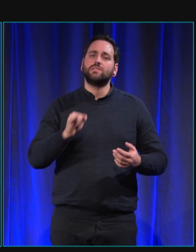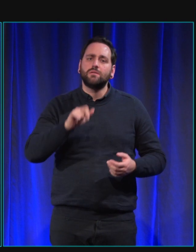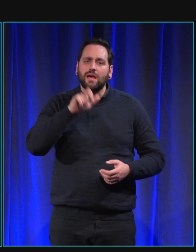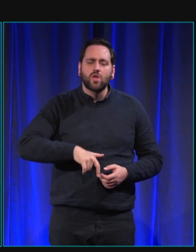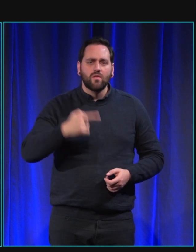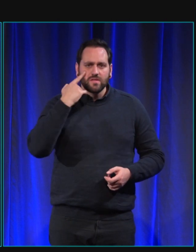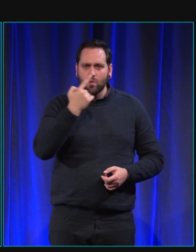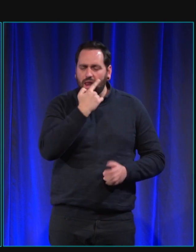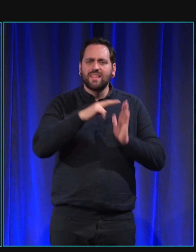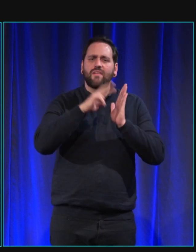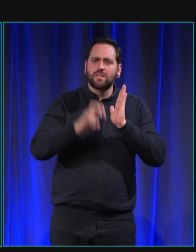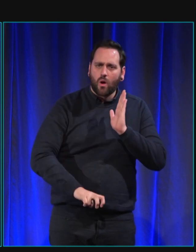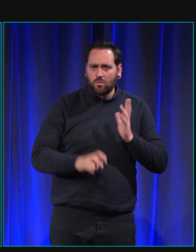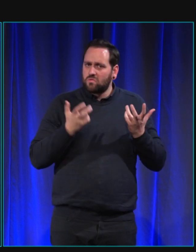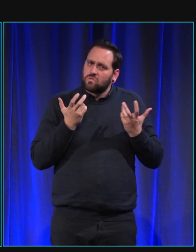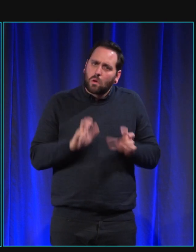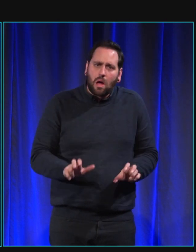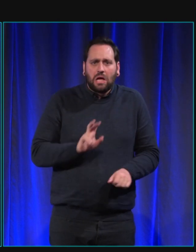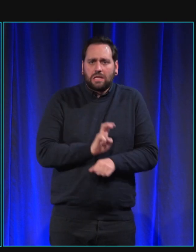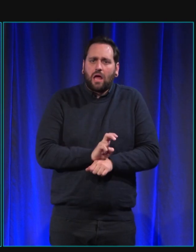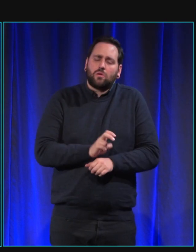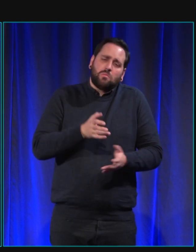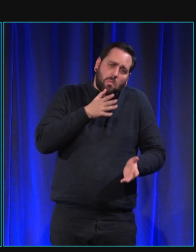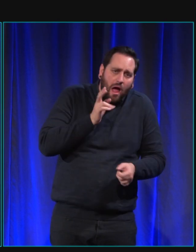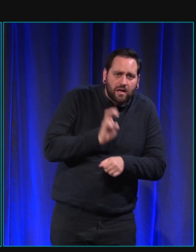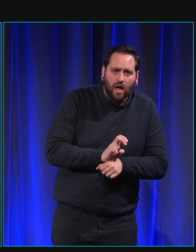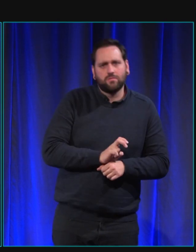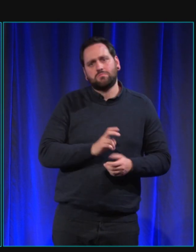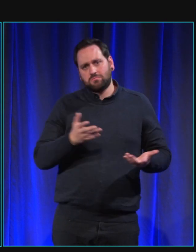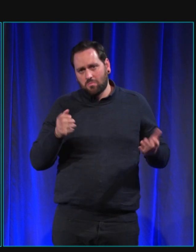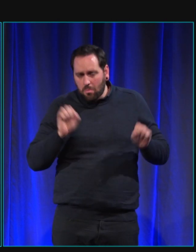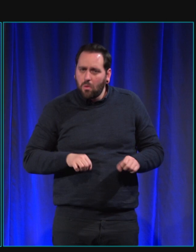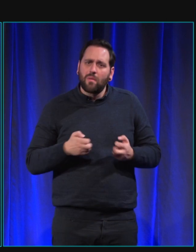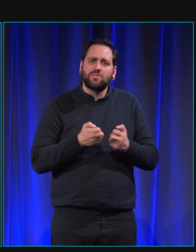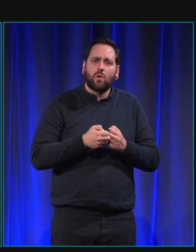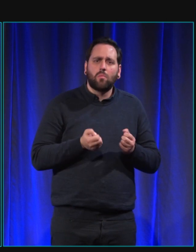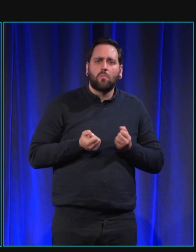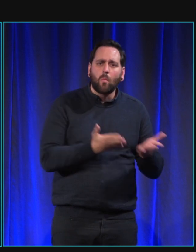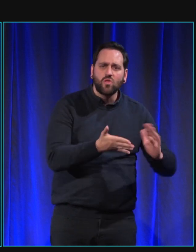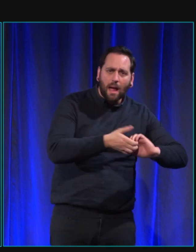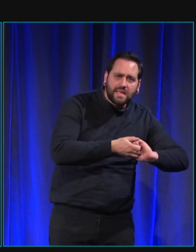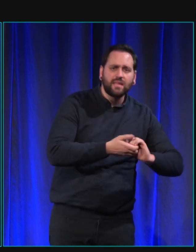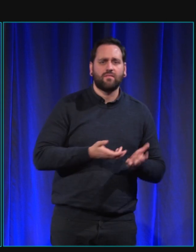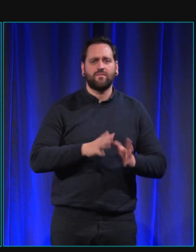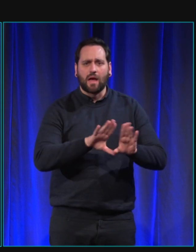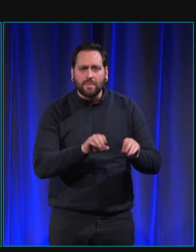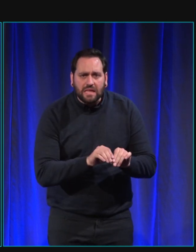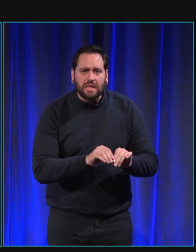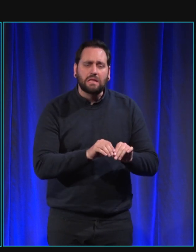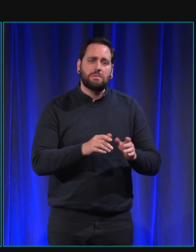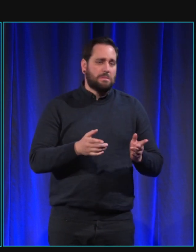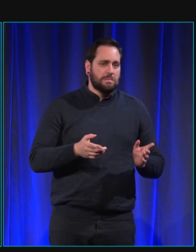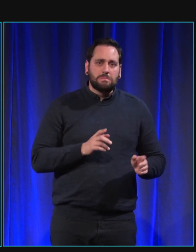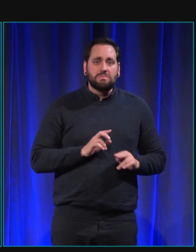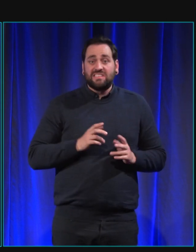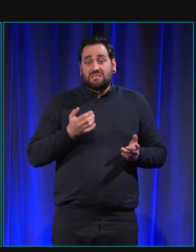soit quelqu'un de sa famille soit un ami d'un proche du déficient visuel ou en dernier ressort à l'école va trouver